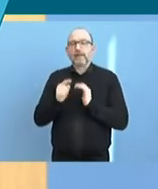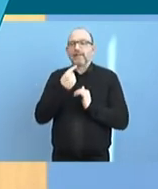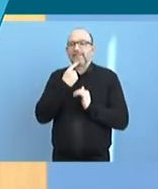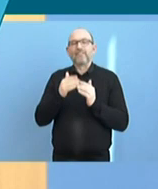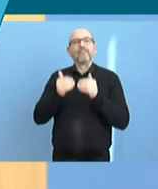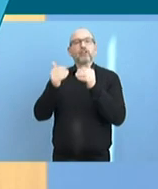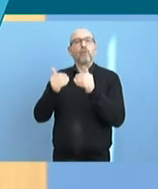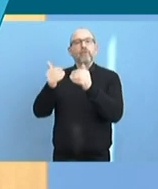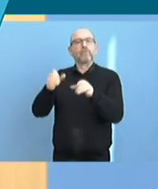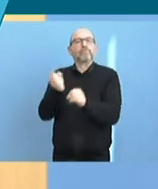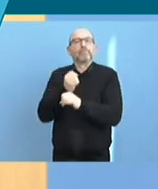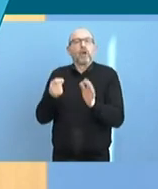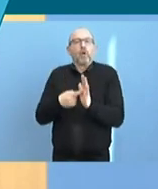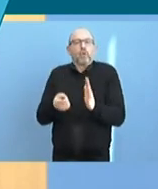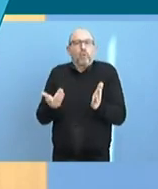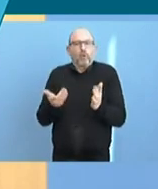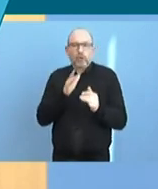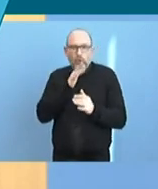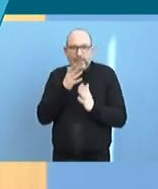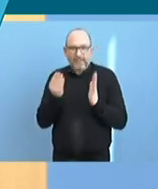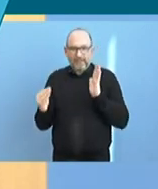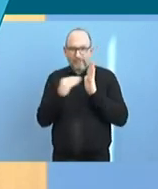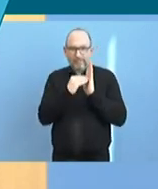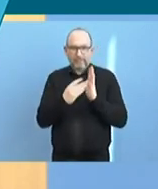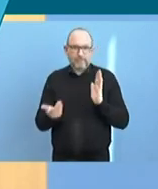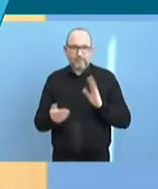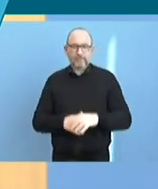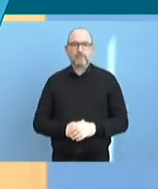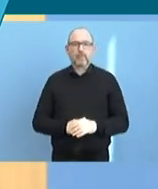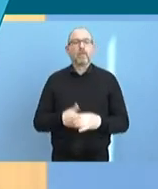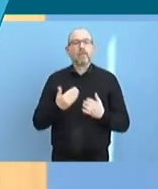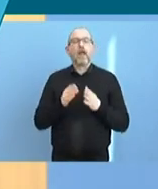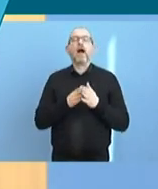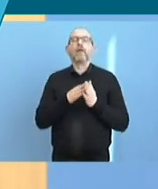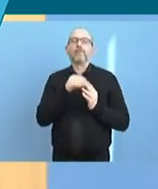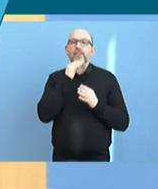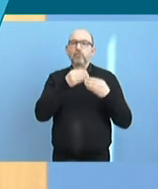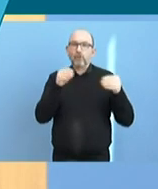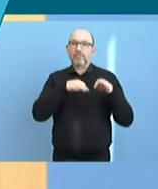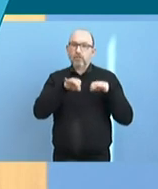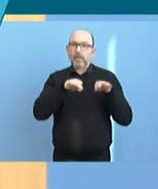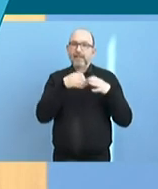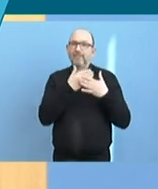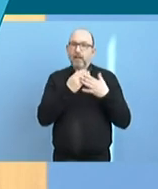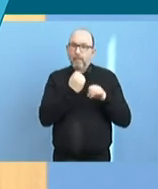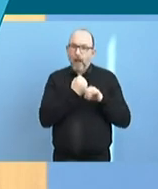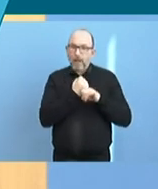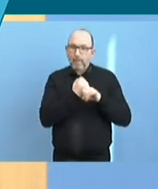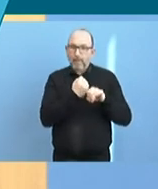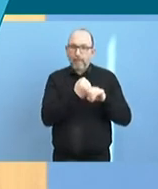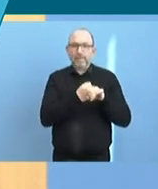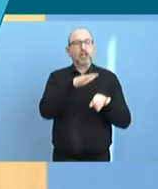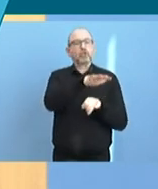verschoben wurde. Wir arbeiten weiter an der Wasserstoffstrategie und sind hier weiter in der Abstimmung mit den Ressorts